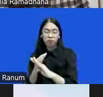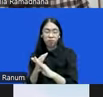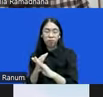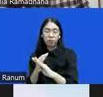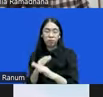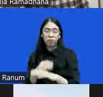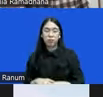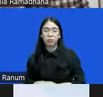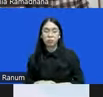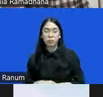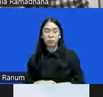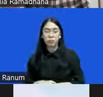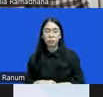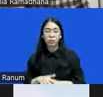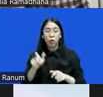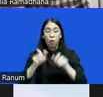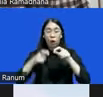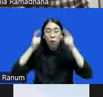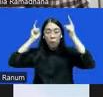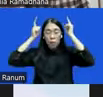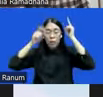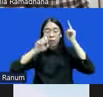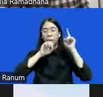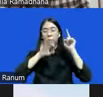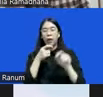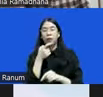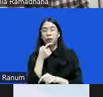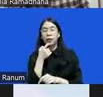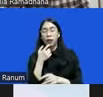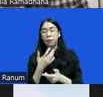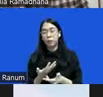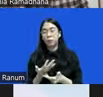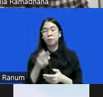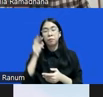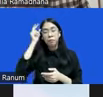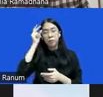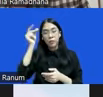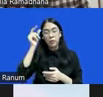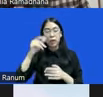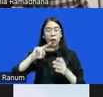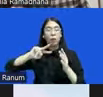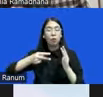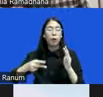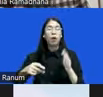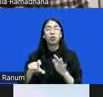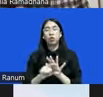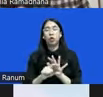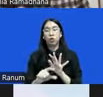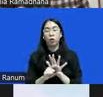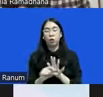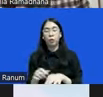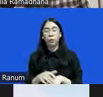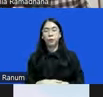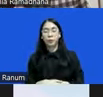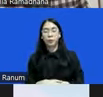politisi bicara tentang rencana perubahan, misalnya, saya ambil